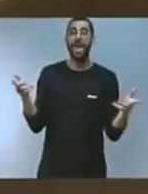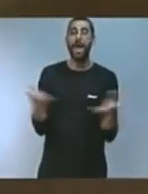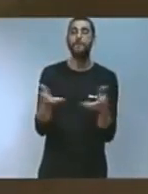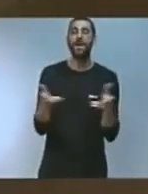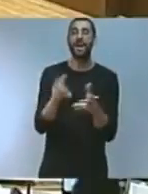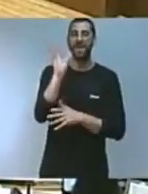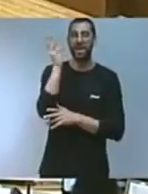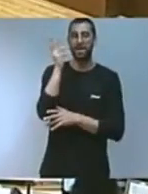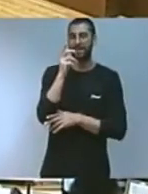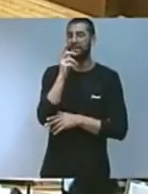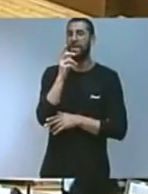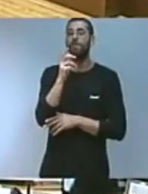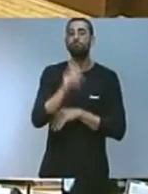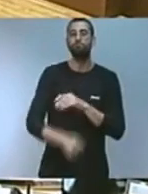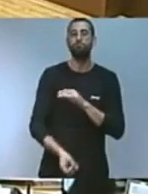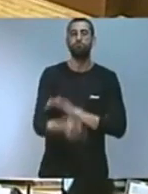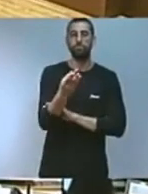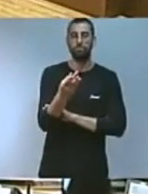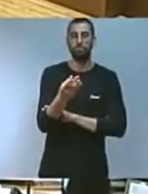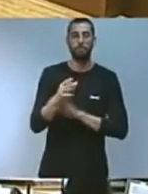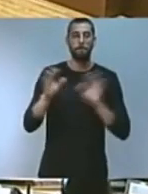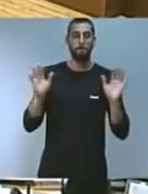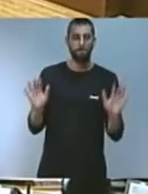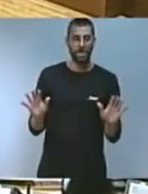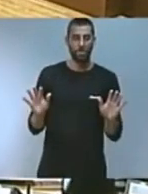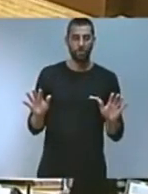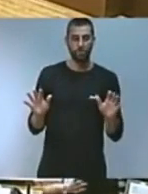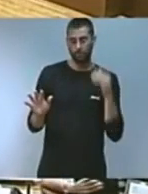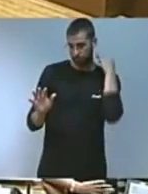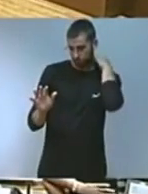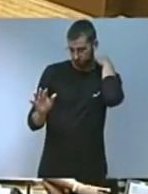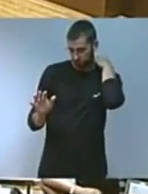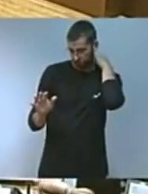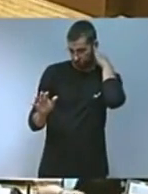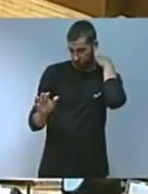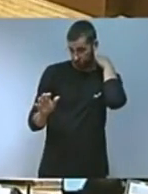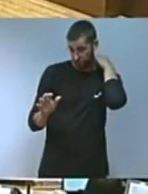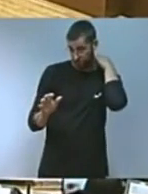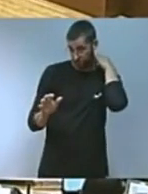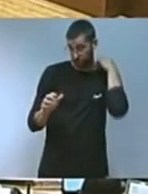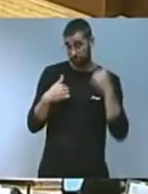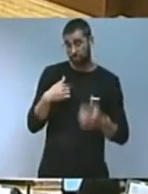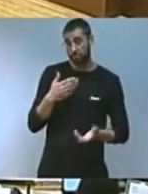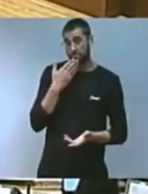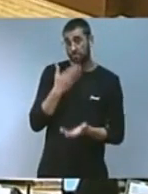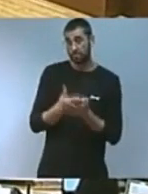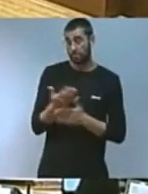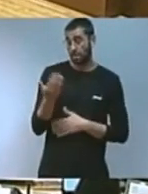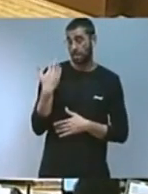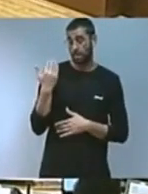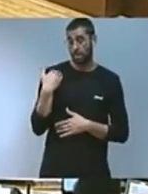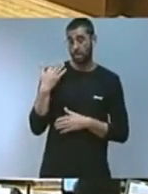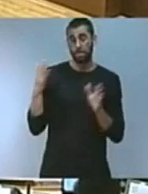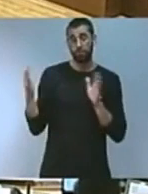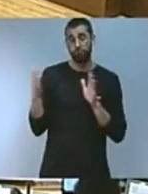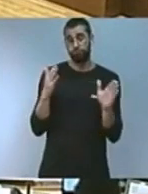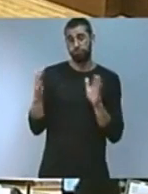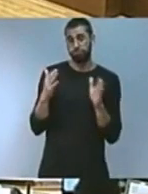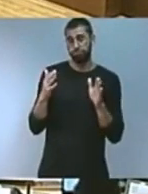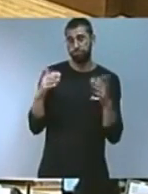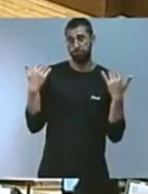climàtica. Però, senyories, em van a permetre introduir en la meva compareixença els últims episodis viscuts a la comunitat.